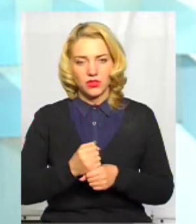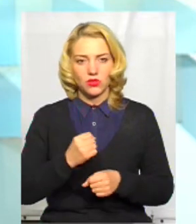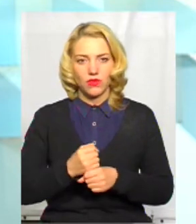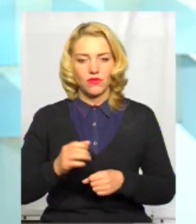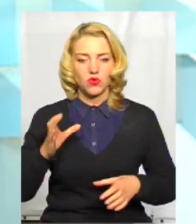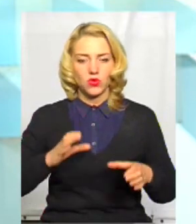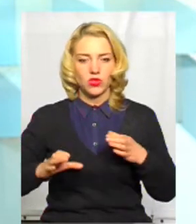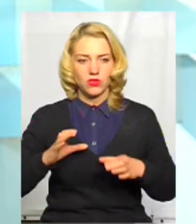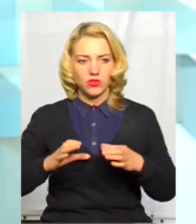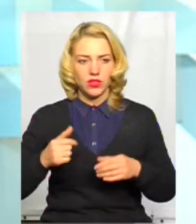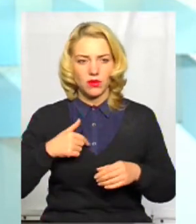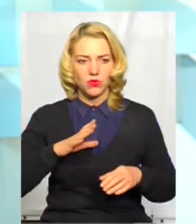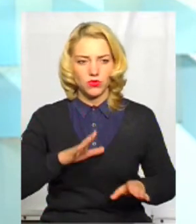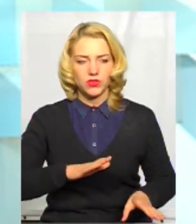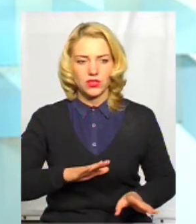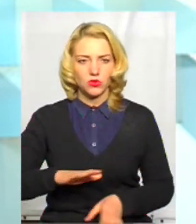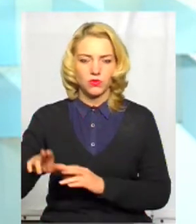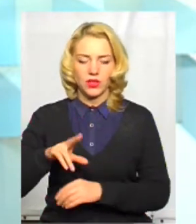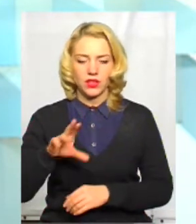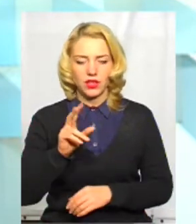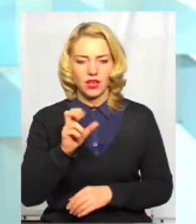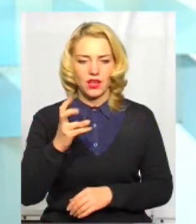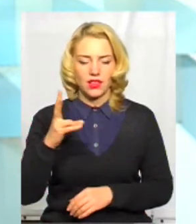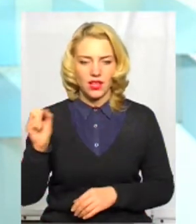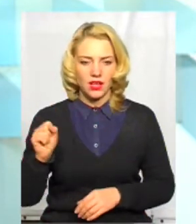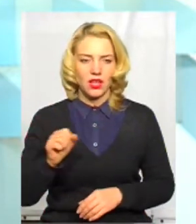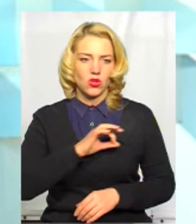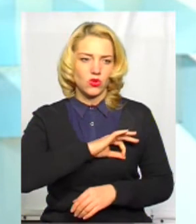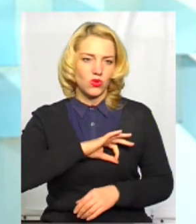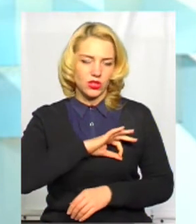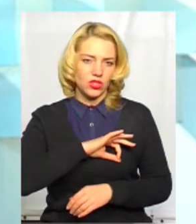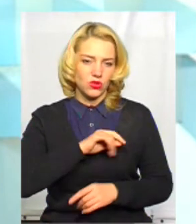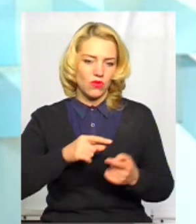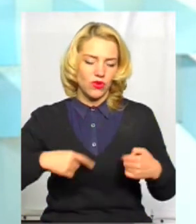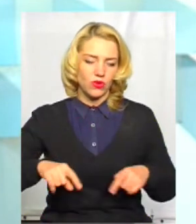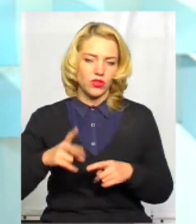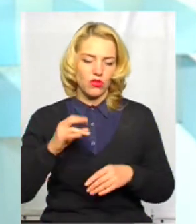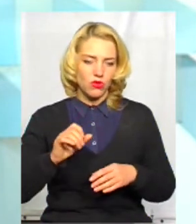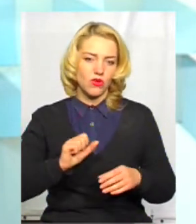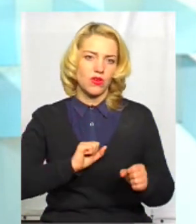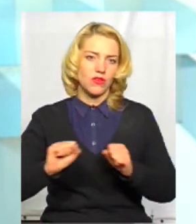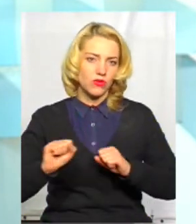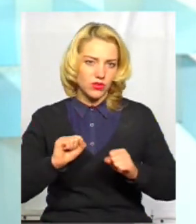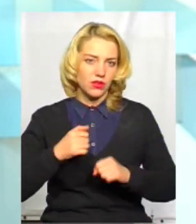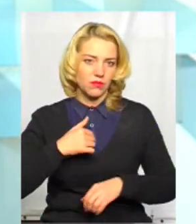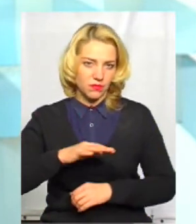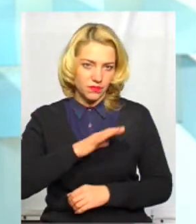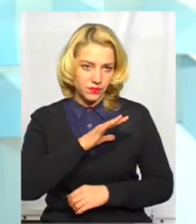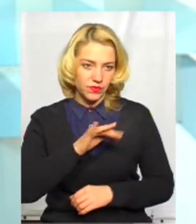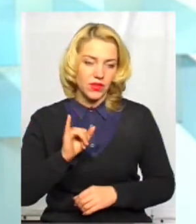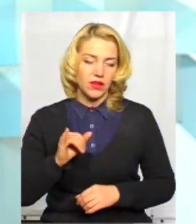викладач, я ще був заступником декана юридичного факультету. Звичайно, масштаби не ті, але певний досвід управлінської діяльності саме на такому рівні в мене був.